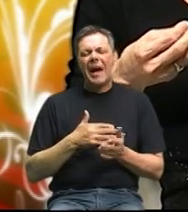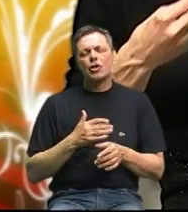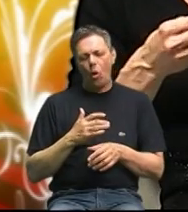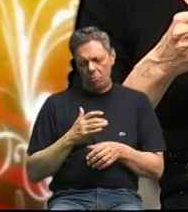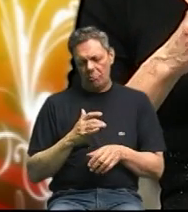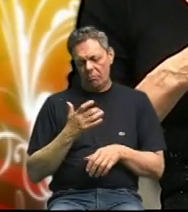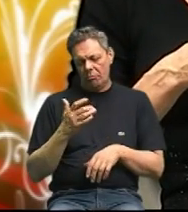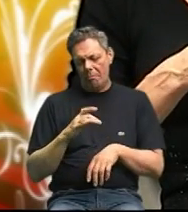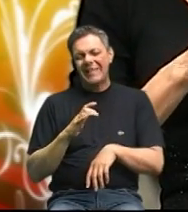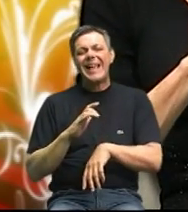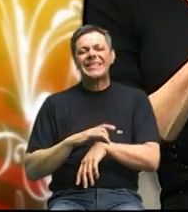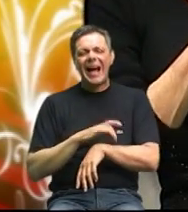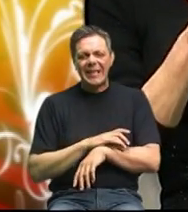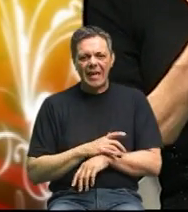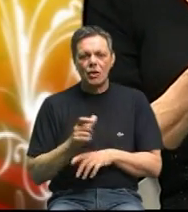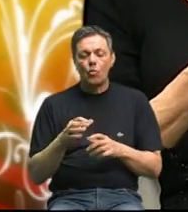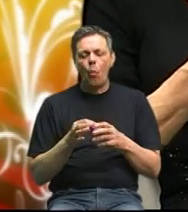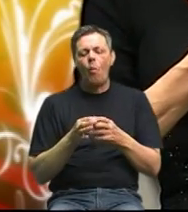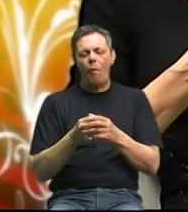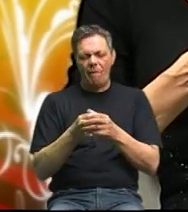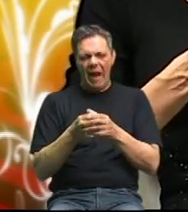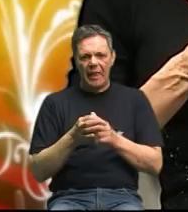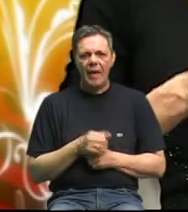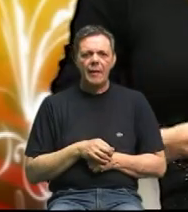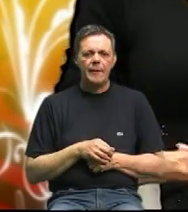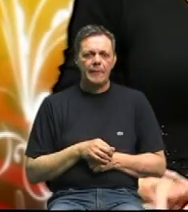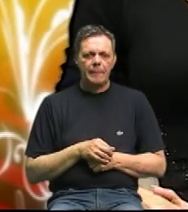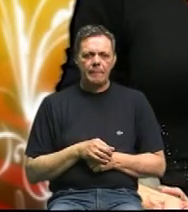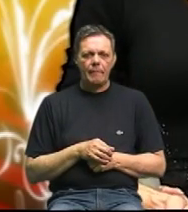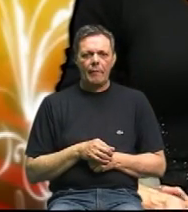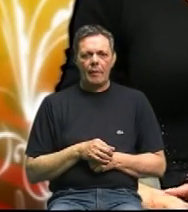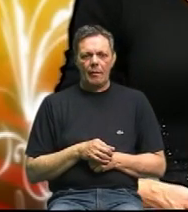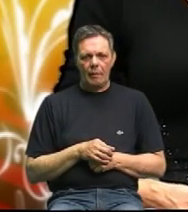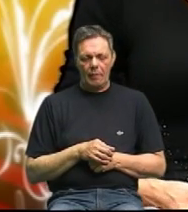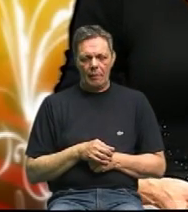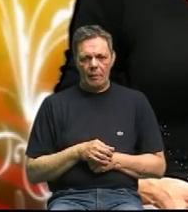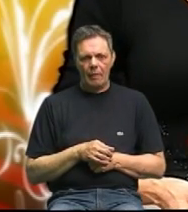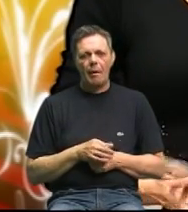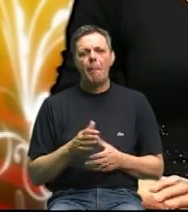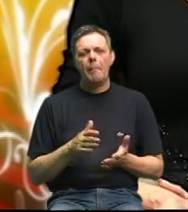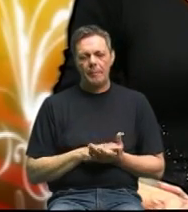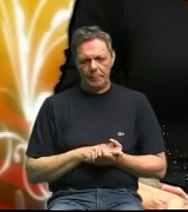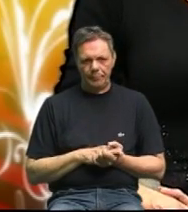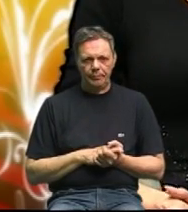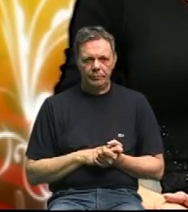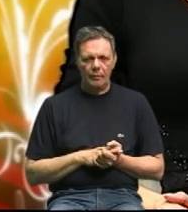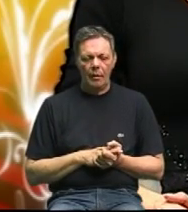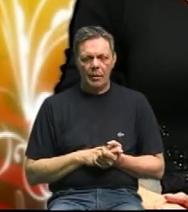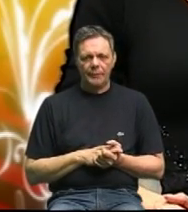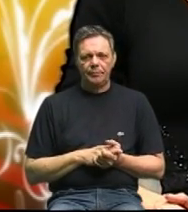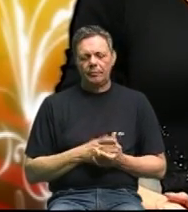stanici masne tkiva su velike velike one atrofiraju te masne stanice one atrofiraju